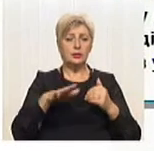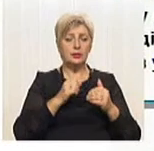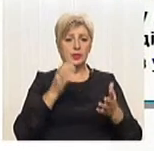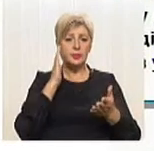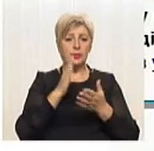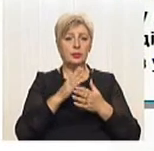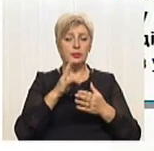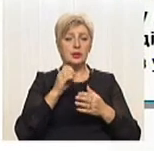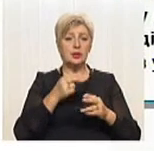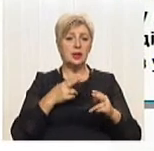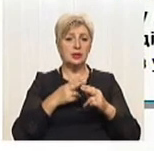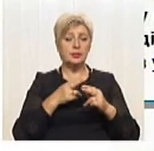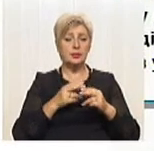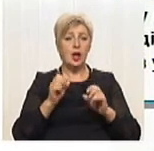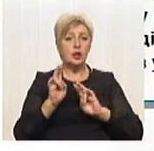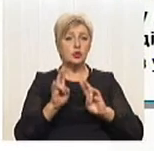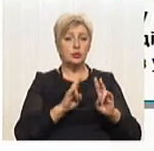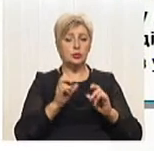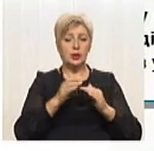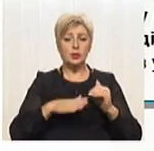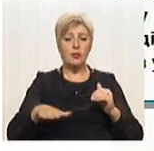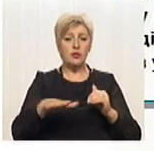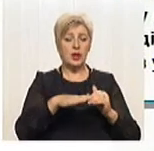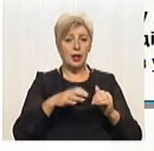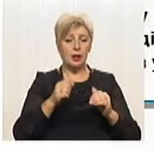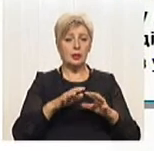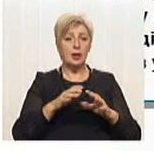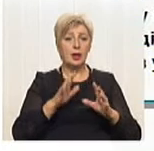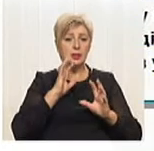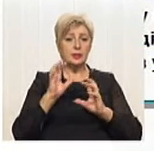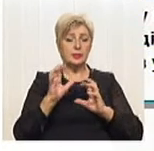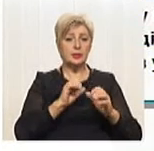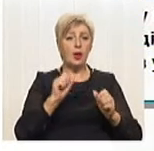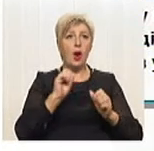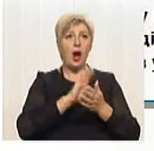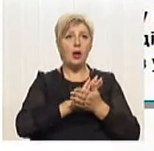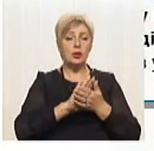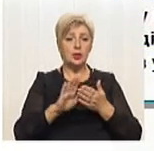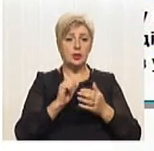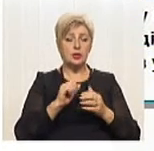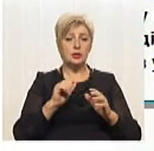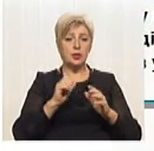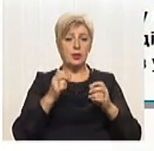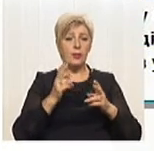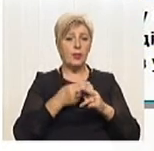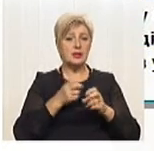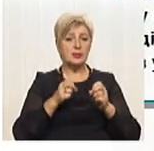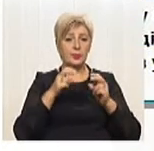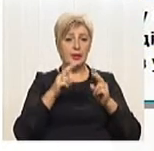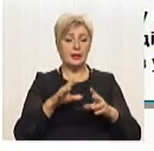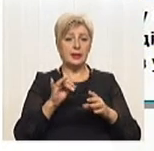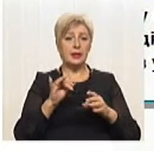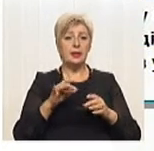спрямованої на запобігання шкоді довкіллю, забезпечення екологічної безпеки, охорони довкілля, раціонального